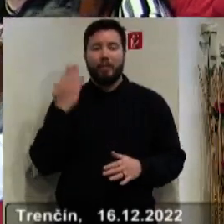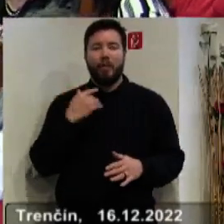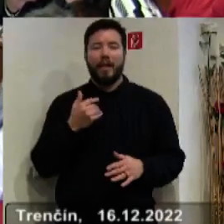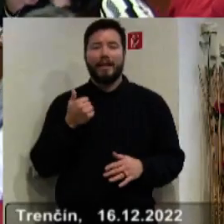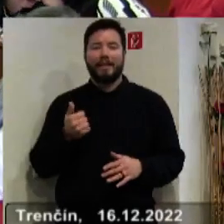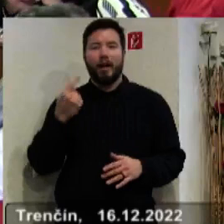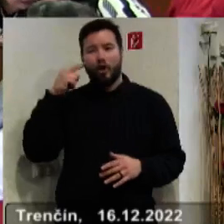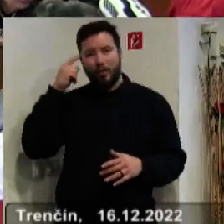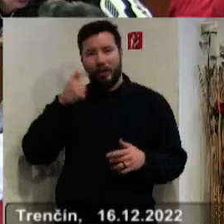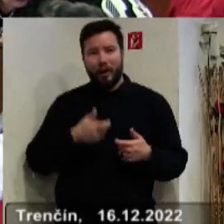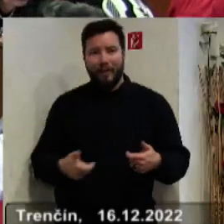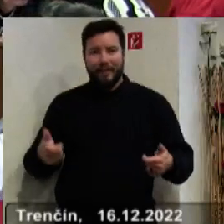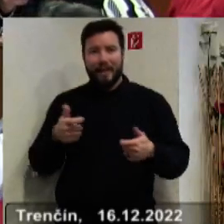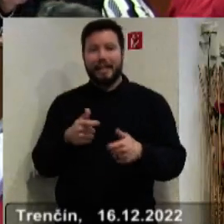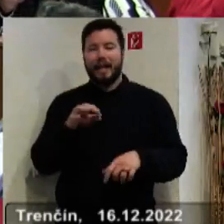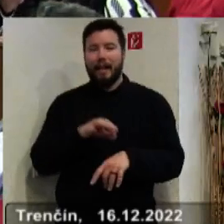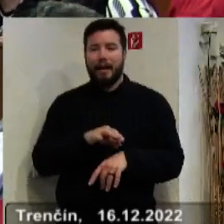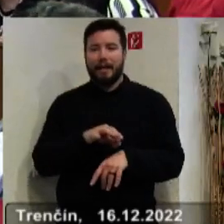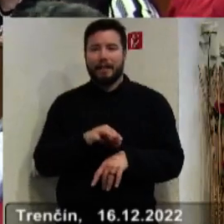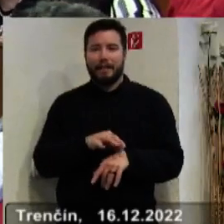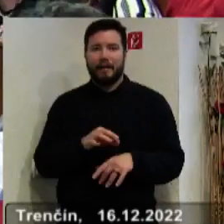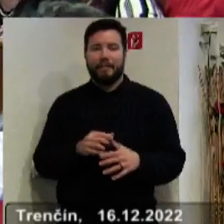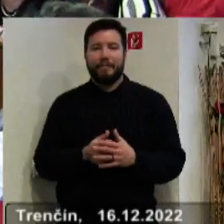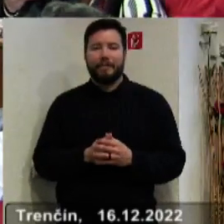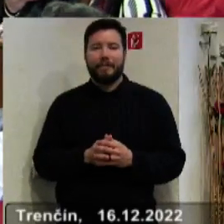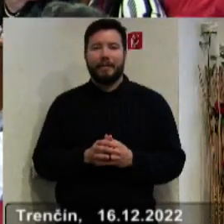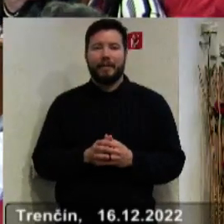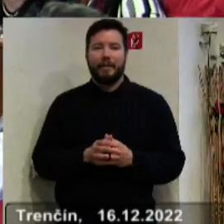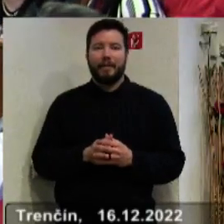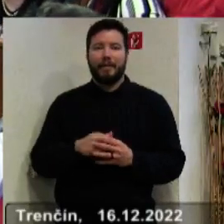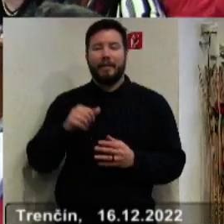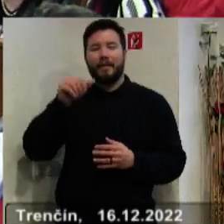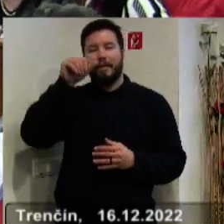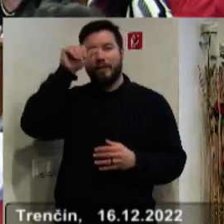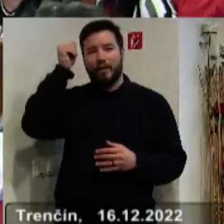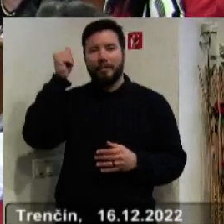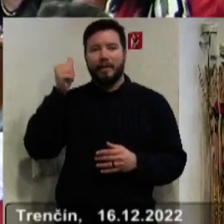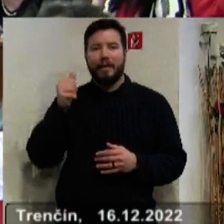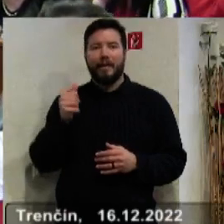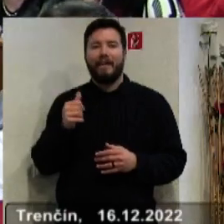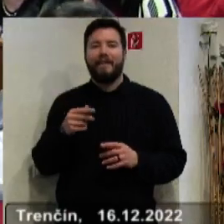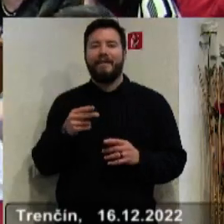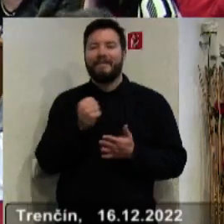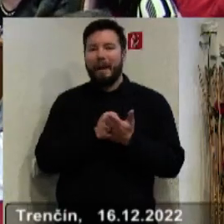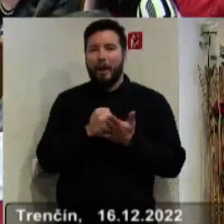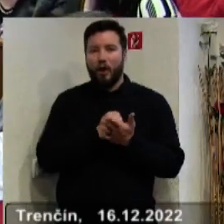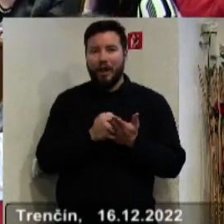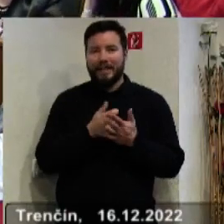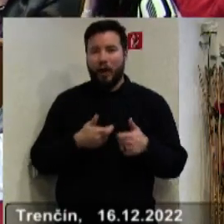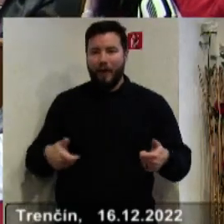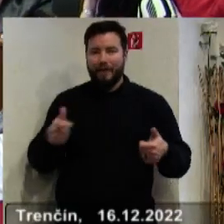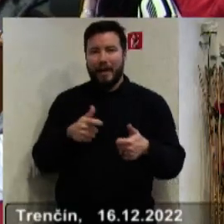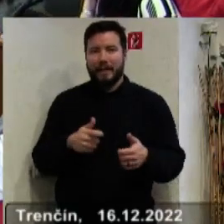jedna odborná konferencia medicínská. Nazývame to farmakoekonomická konferencia, je to Slovenská